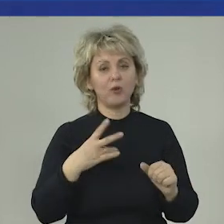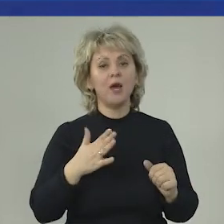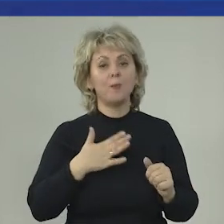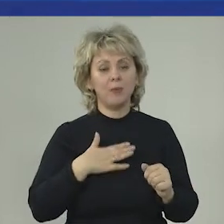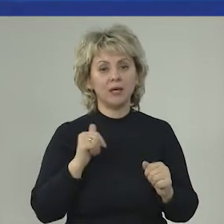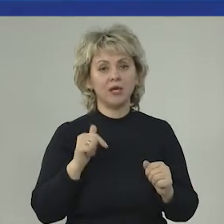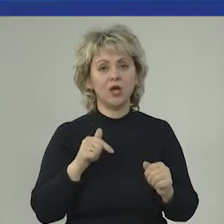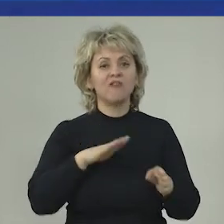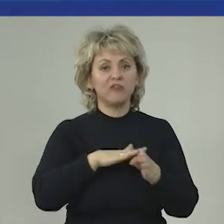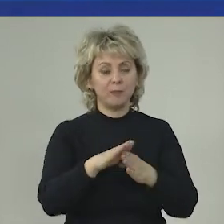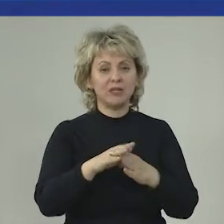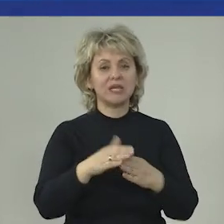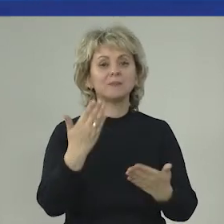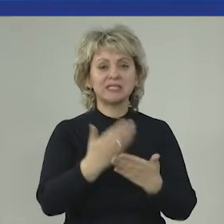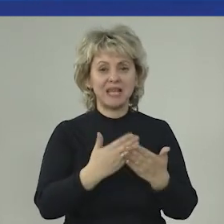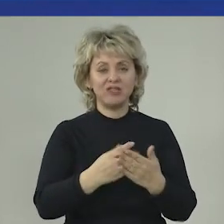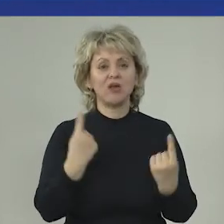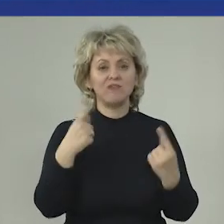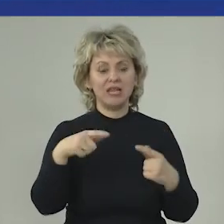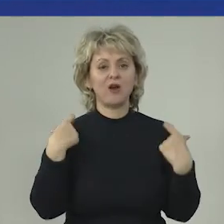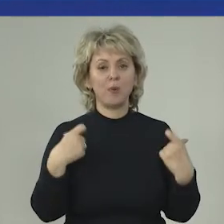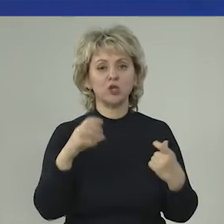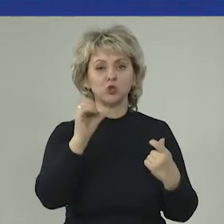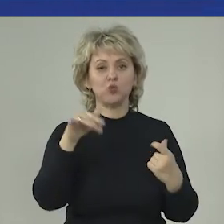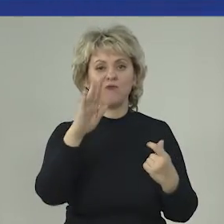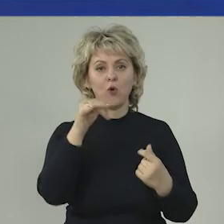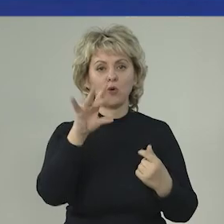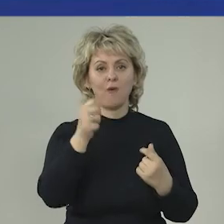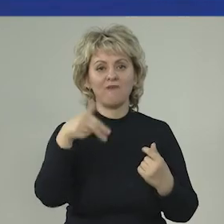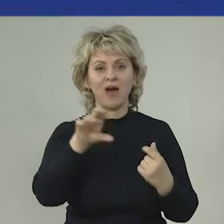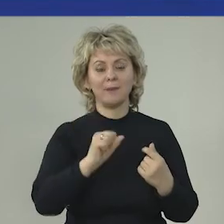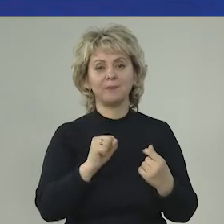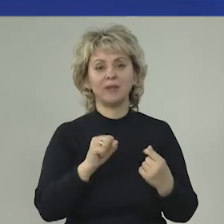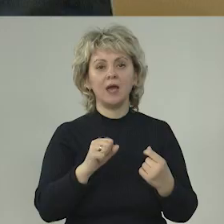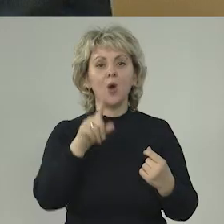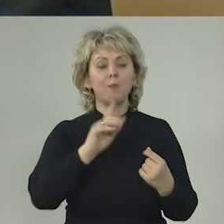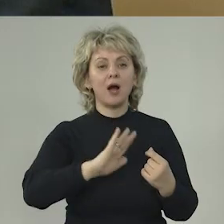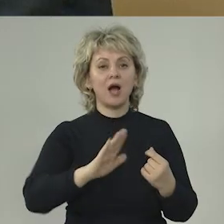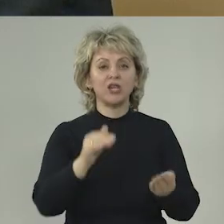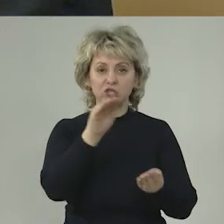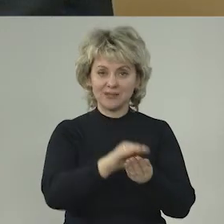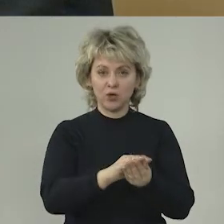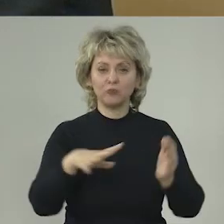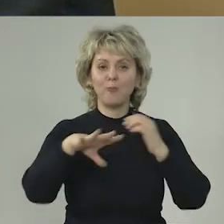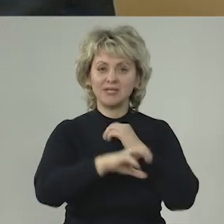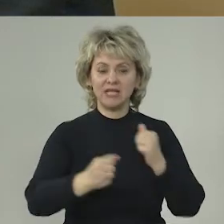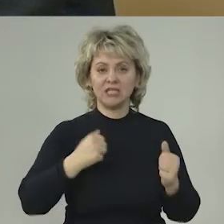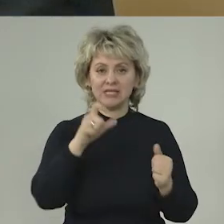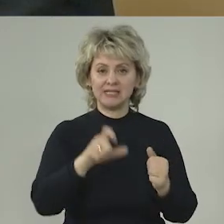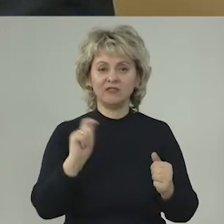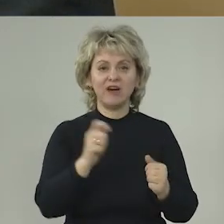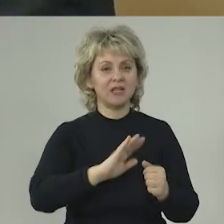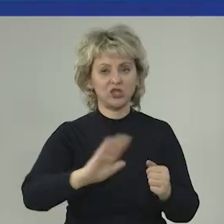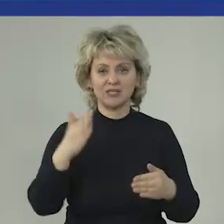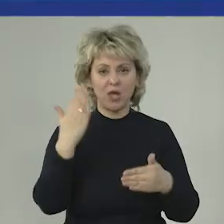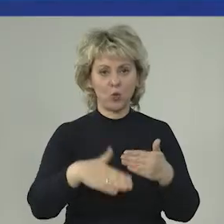выполняем заветы великого полководца Суворова. Пока не захоронен последний солдат,